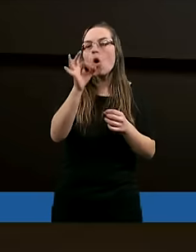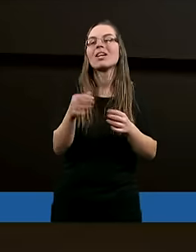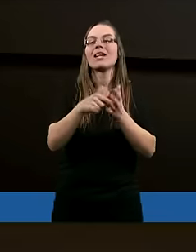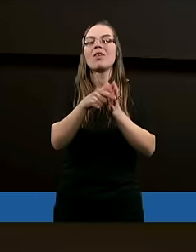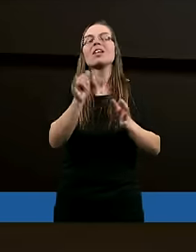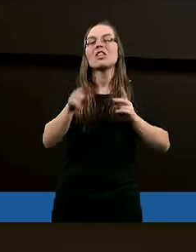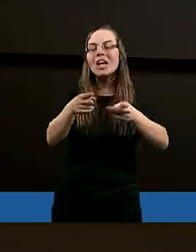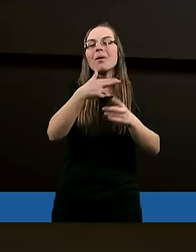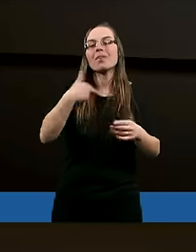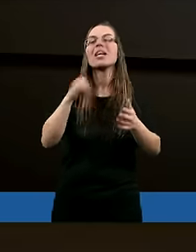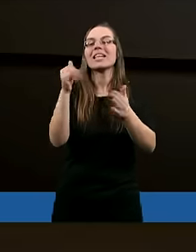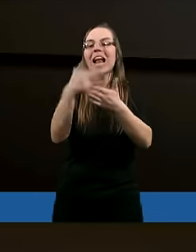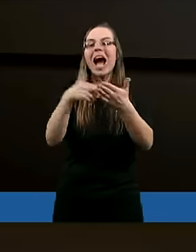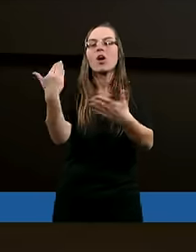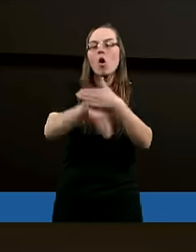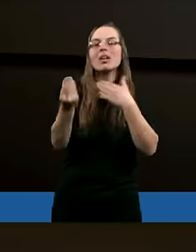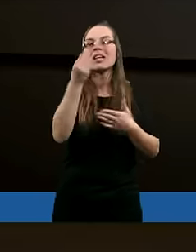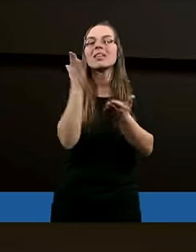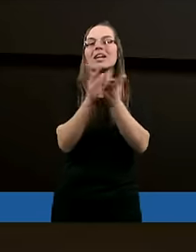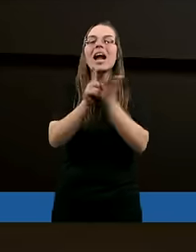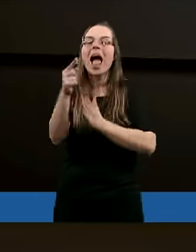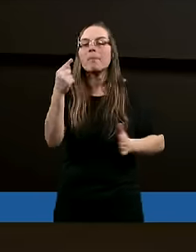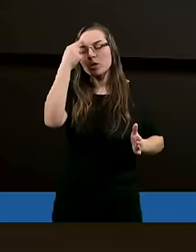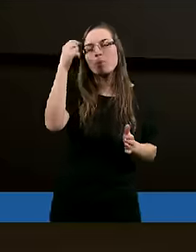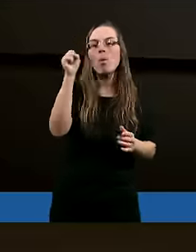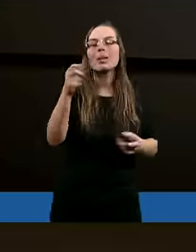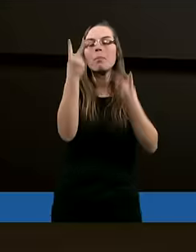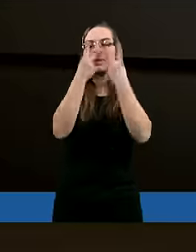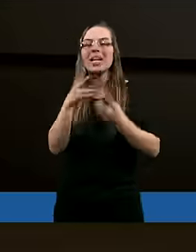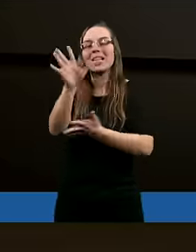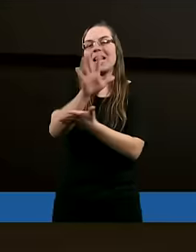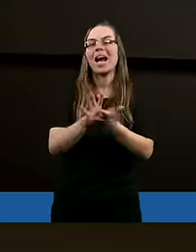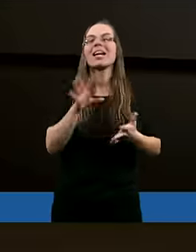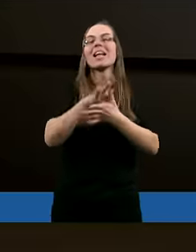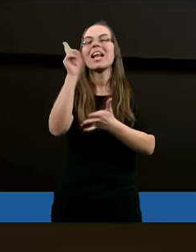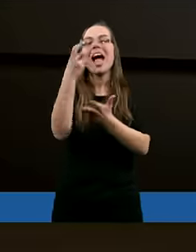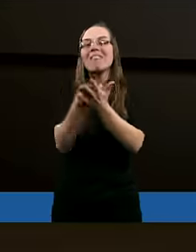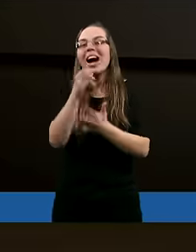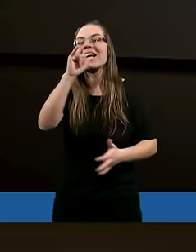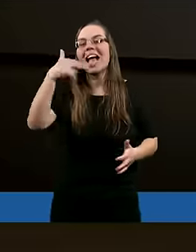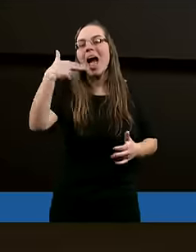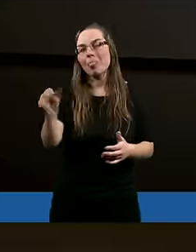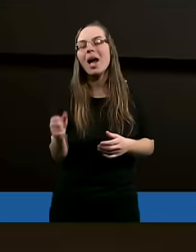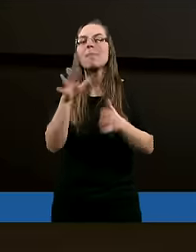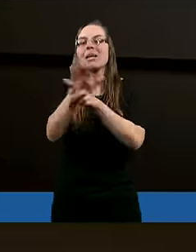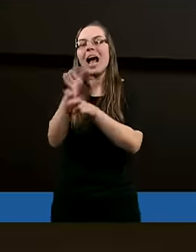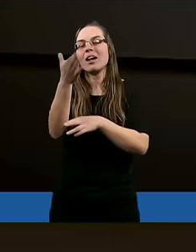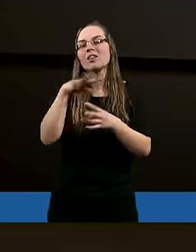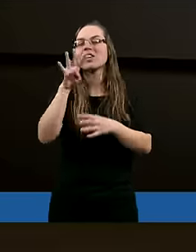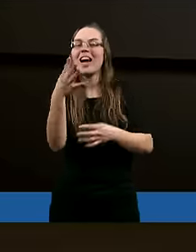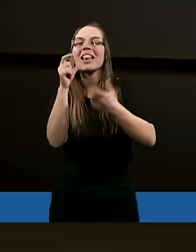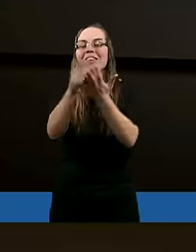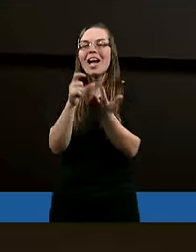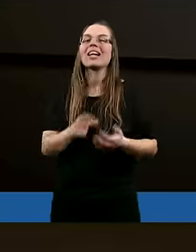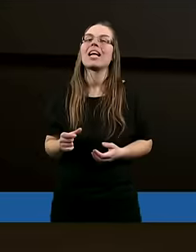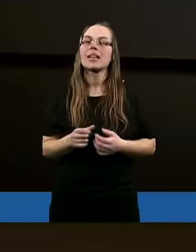drzewem jesteśmy. I na koniec jeszcze tylko dla przypomnienia. Przeczytam tekst z Ewangelii Jana, 15 rozdział i